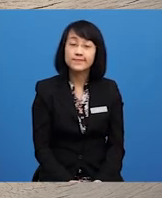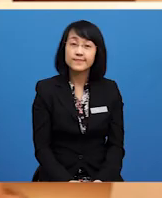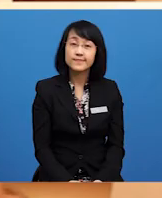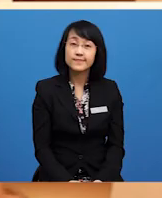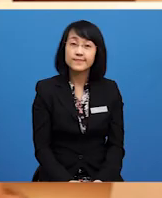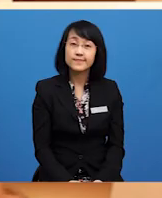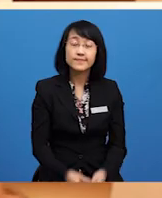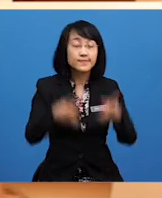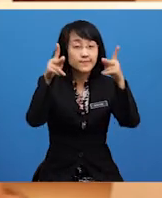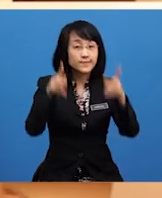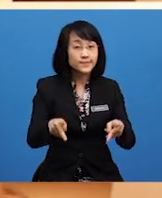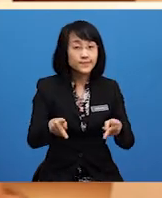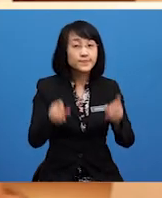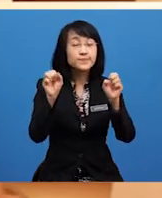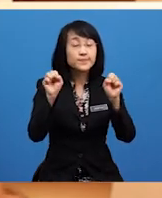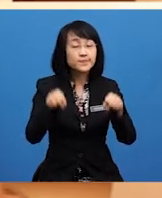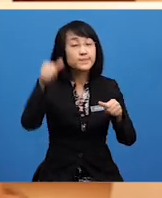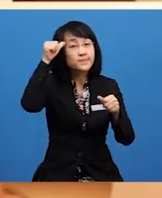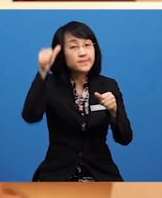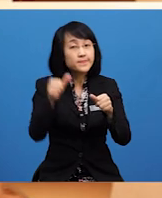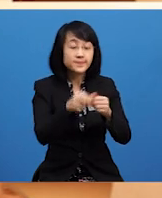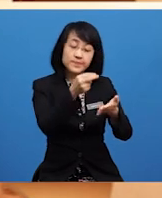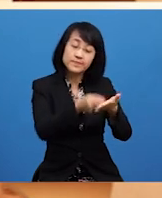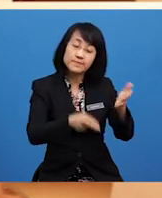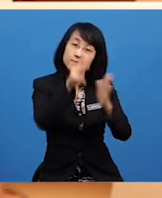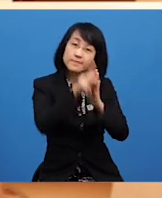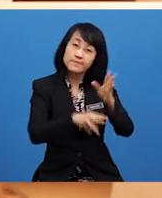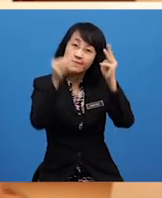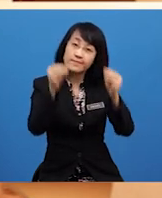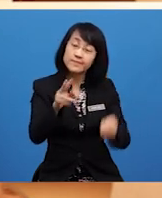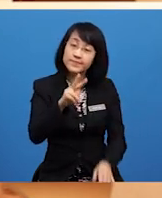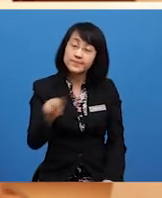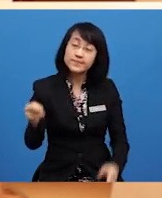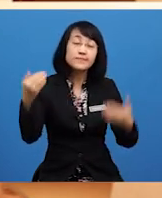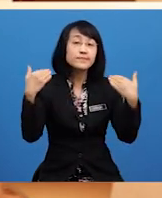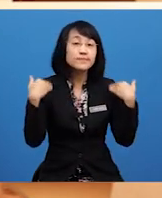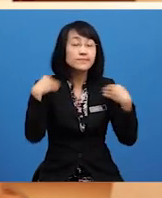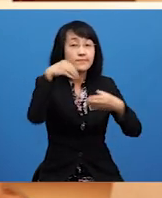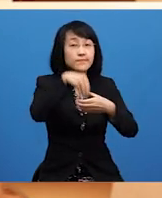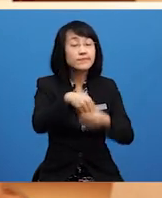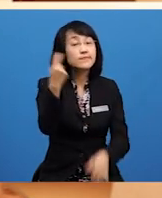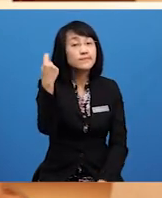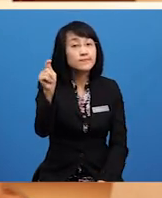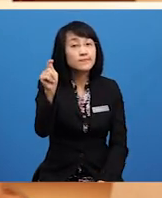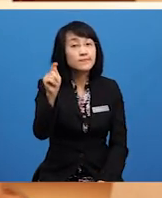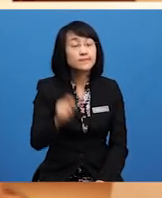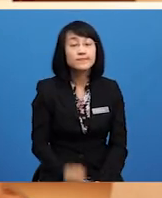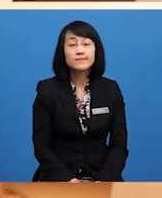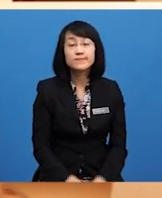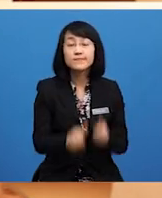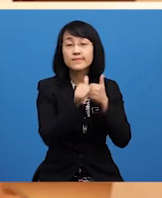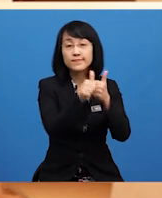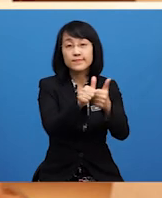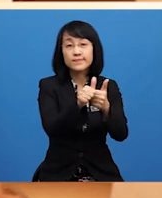Pelajar juga boleh mengingati Nilai kemanusiaan Yang terdapat dalam teks Mengikut